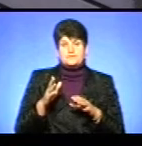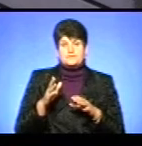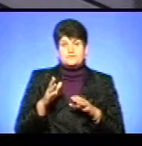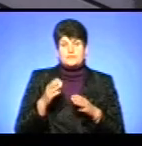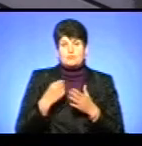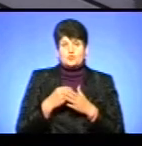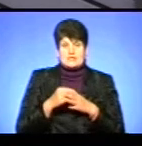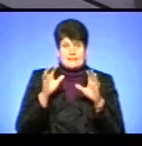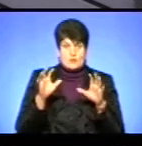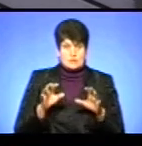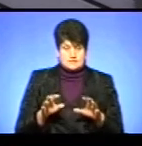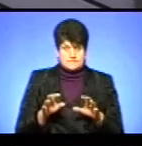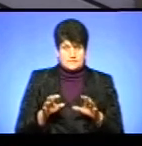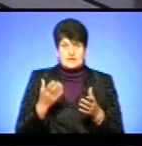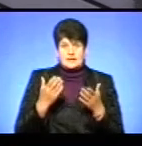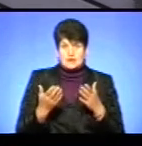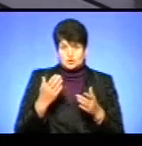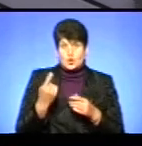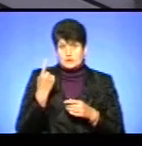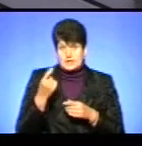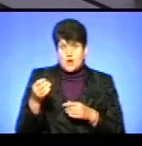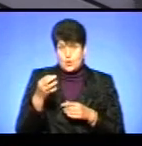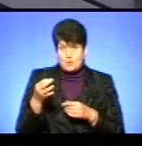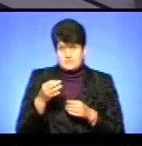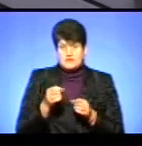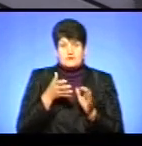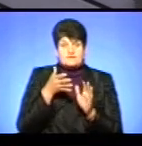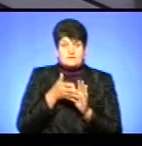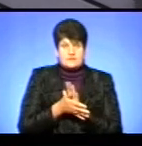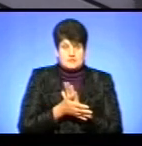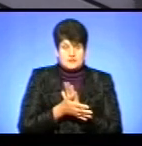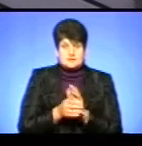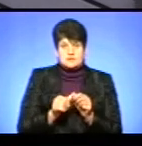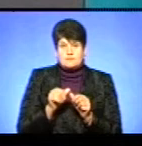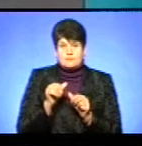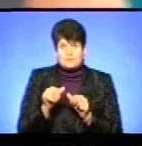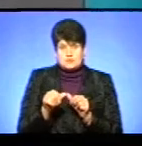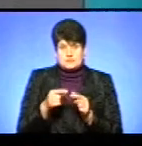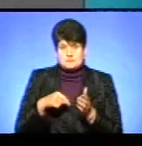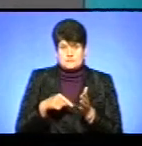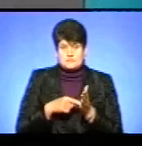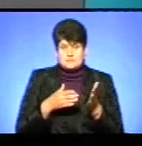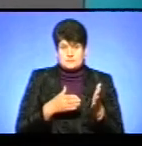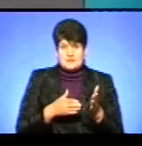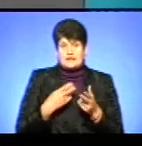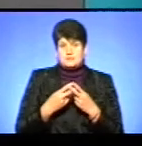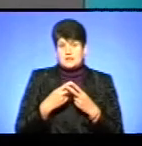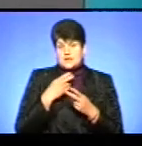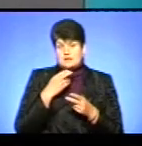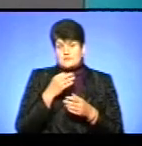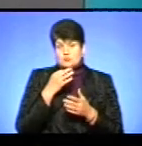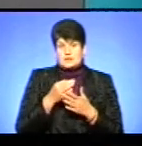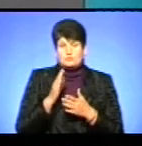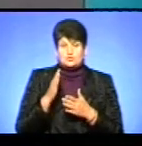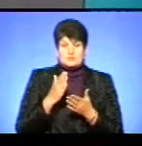бюджетний кодекс. І якщо одна копійка вийде за межі адміністративної території, кримінальну відповідальність несе